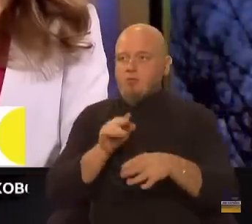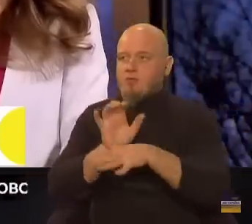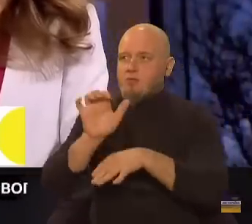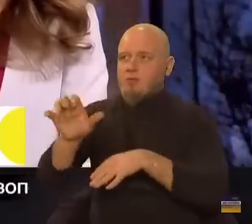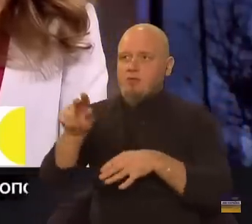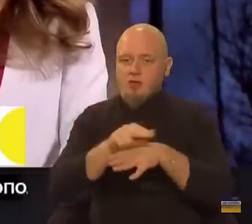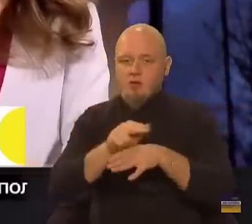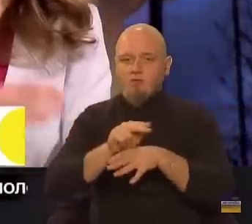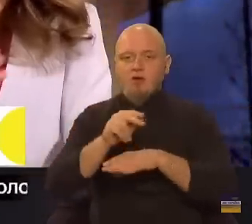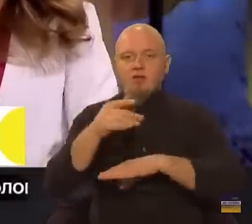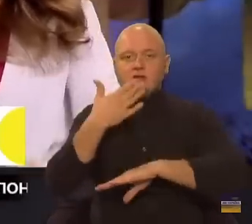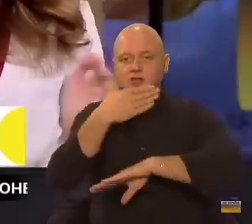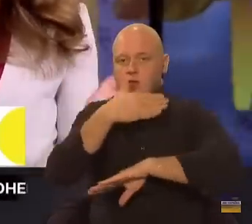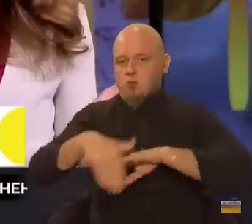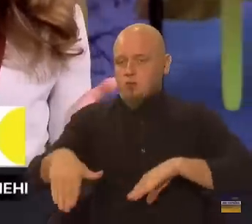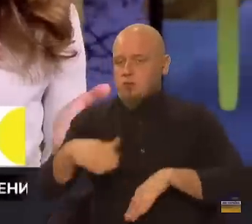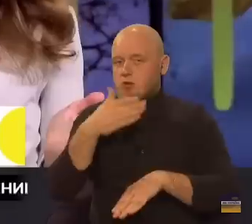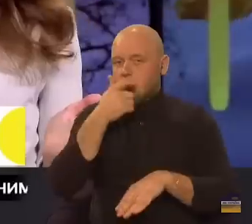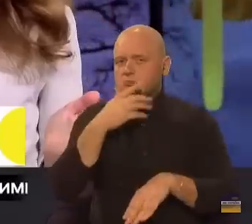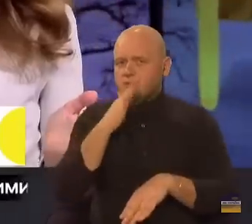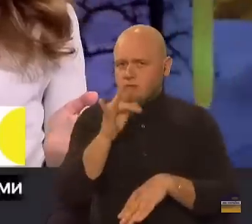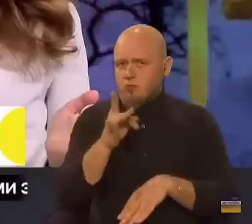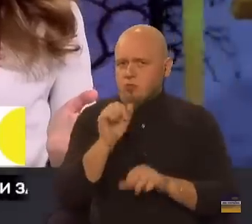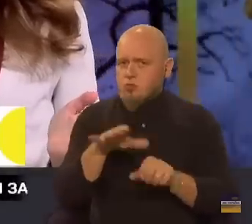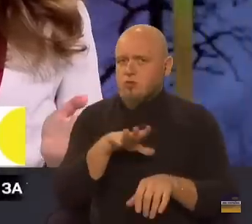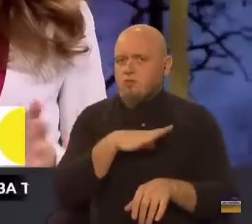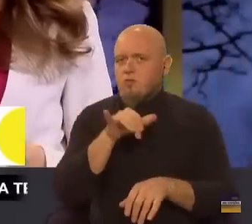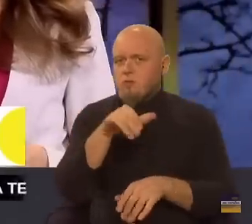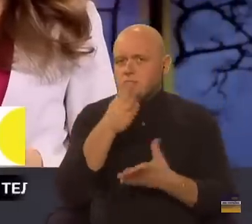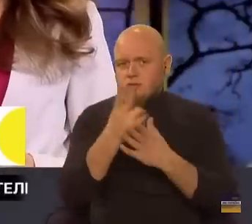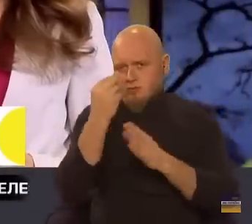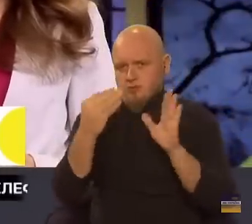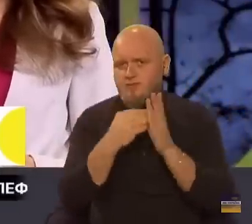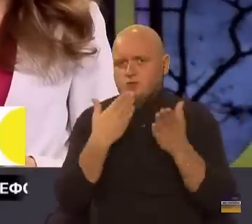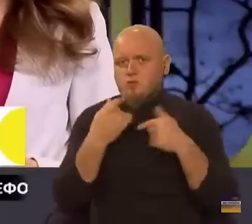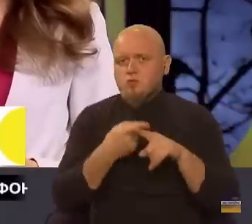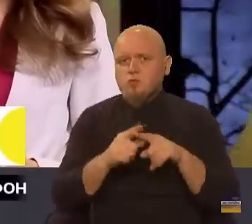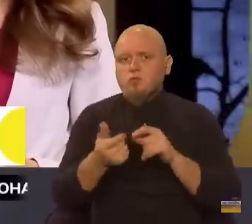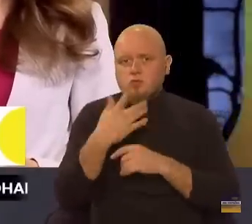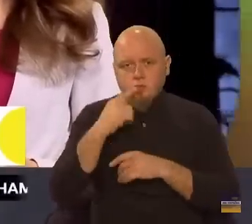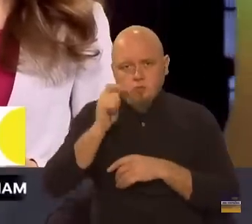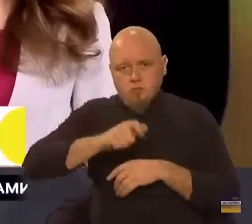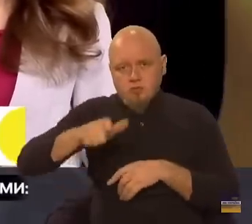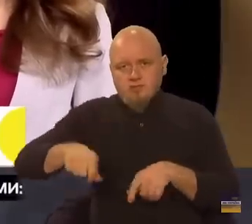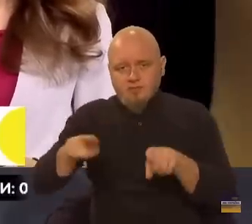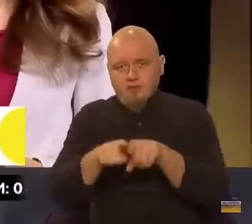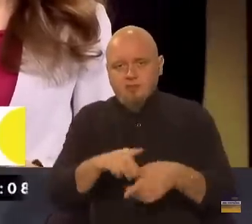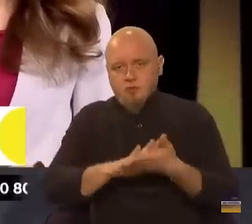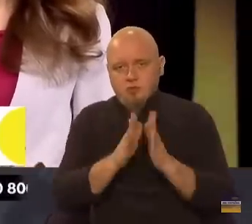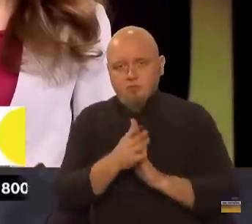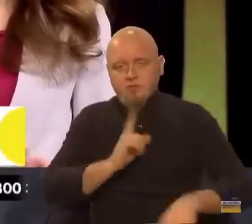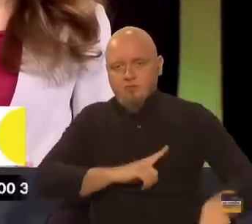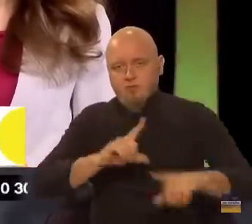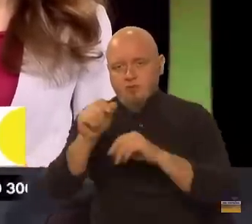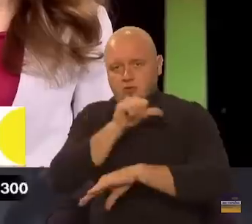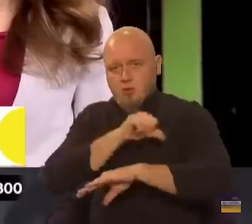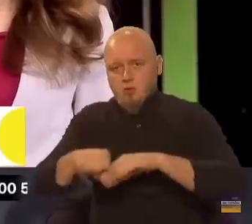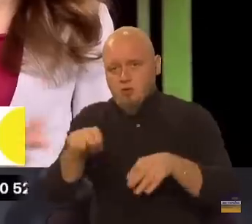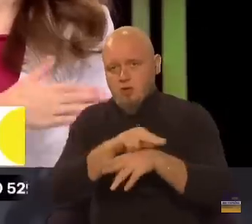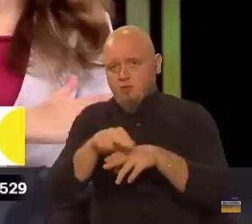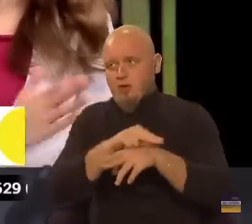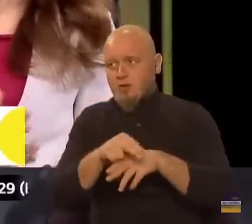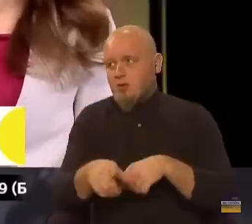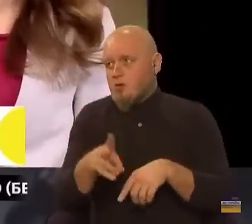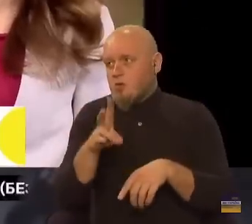лікування за кордон. Пане Вікторе, ну тоді можливо у вас є цифри щодо того, скільки українців таким чином виїхало за кордон на